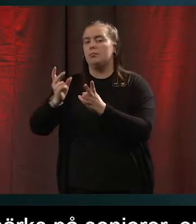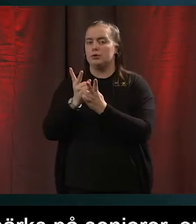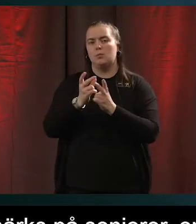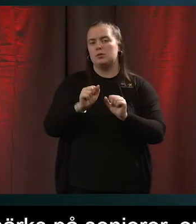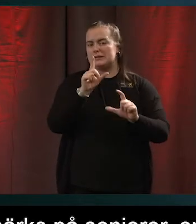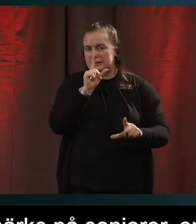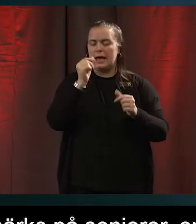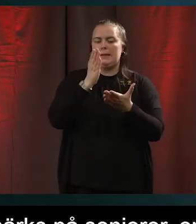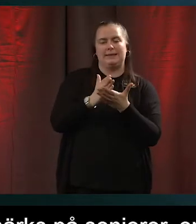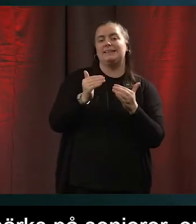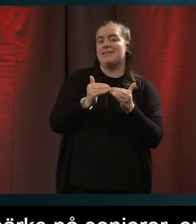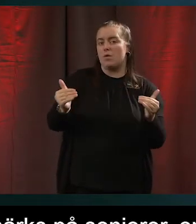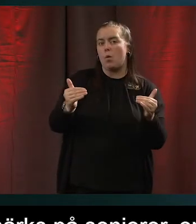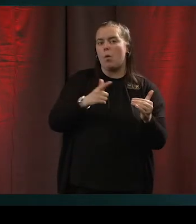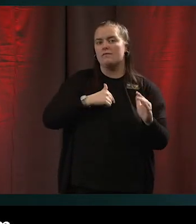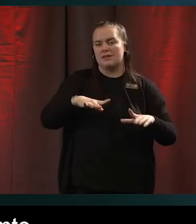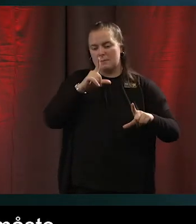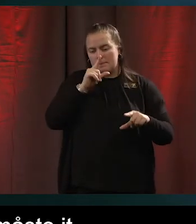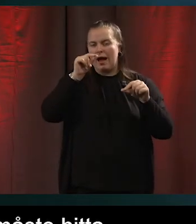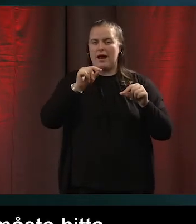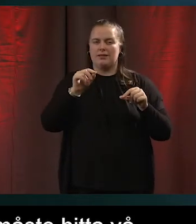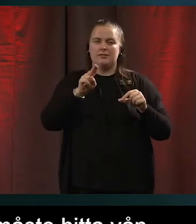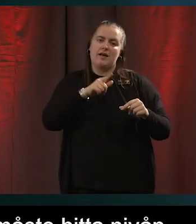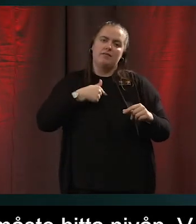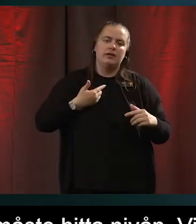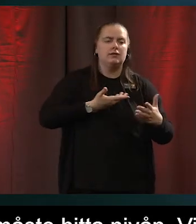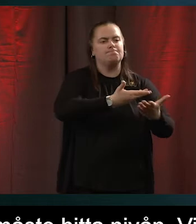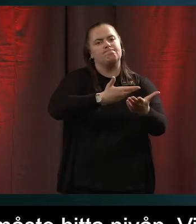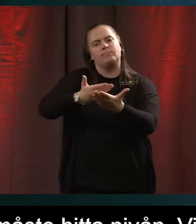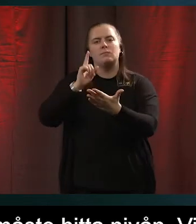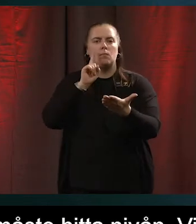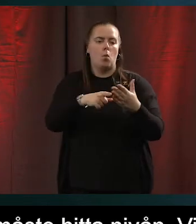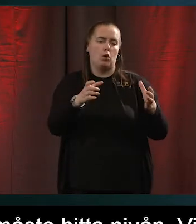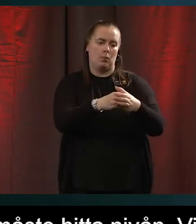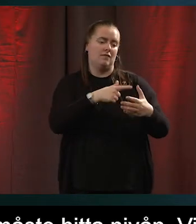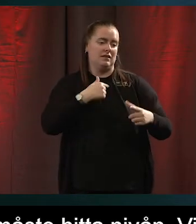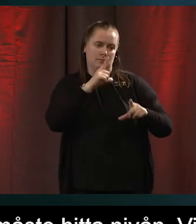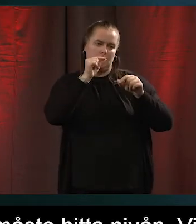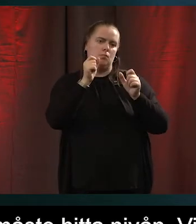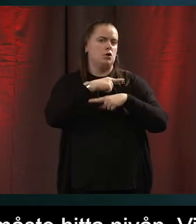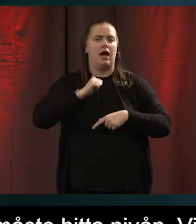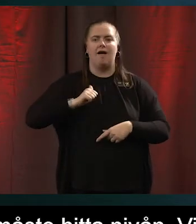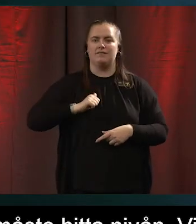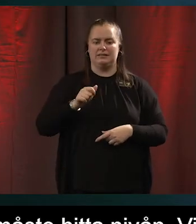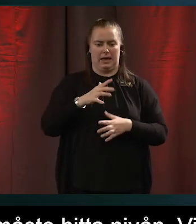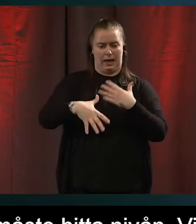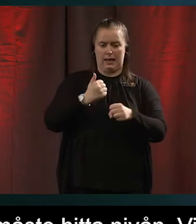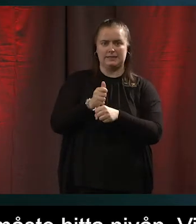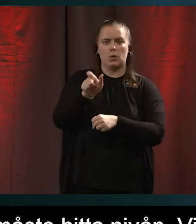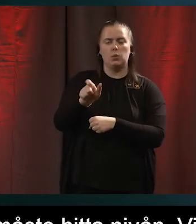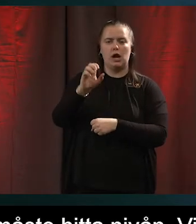Det har vi också märkt när vi har varit ute och pratat med målgruppen. Vi kan inte använda engelska ord som smartphone. Det fungerar inte.